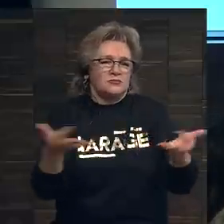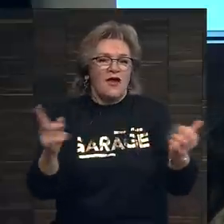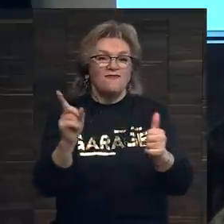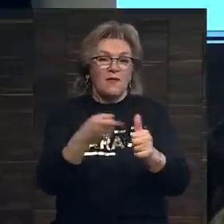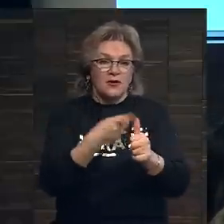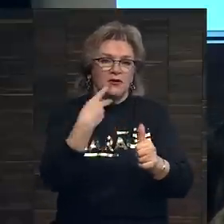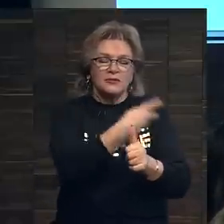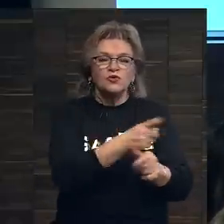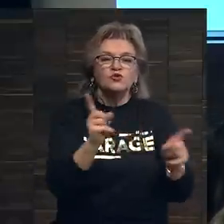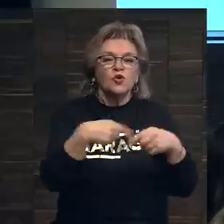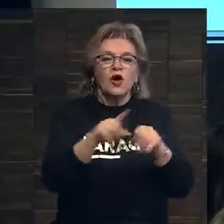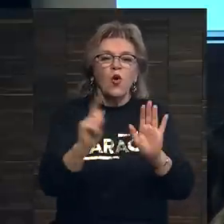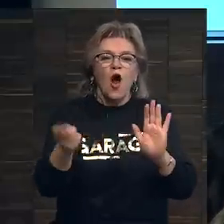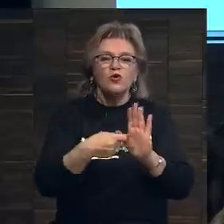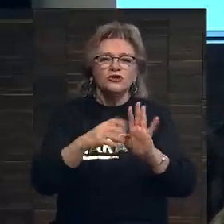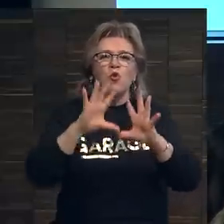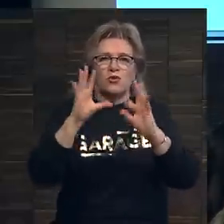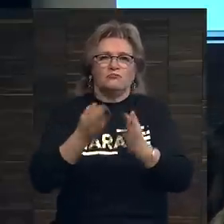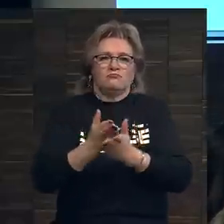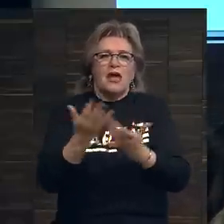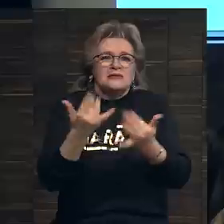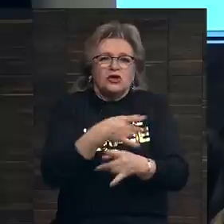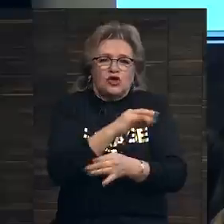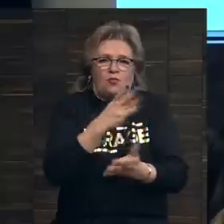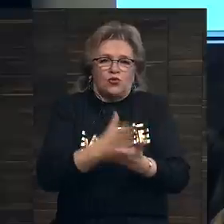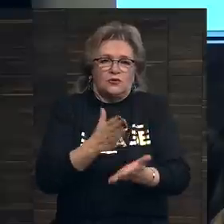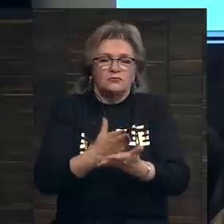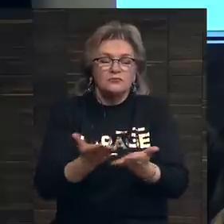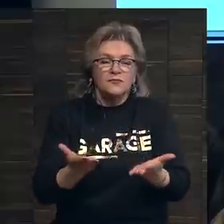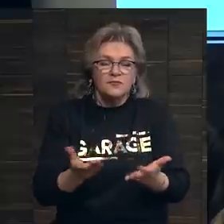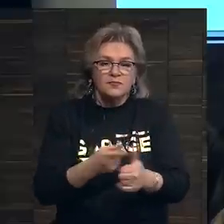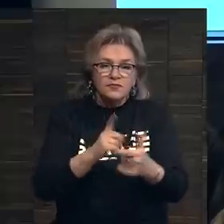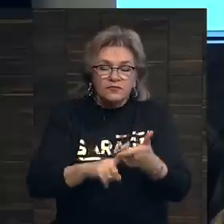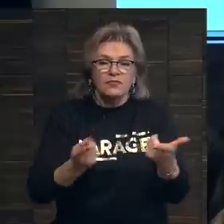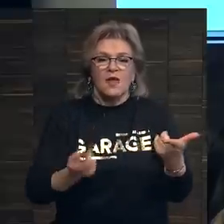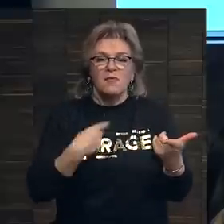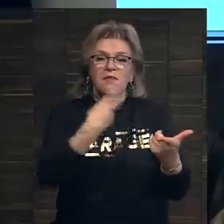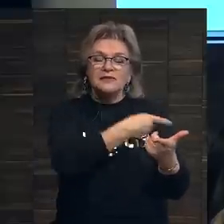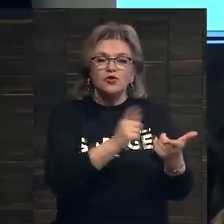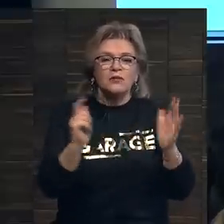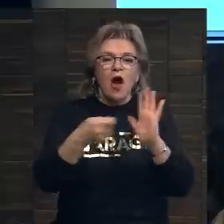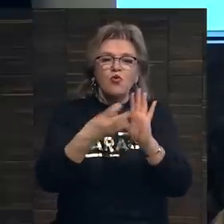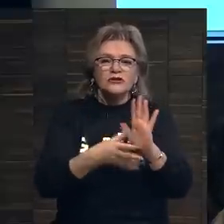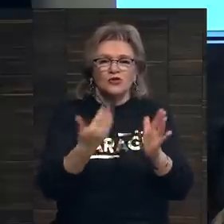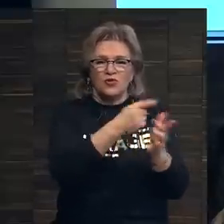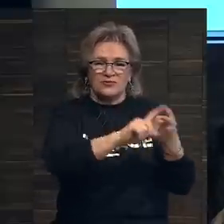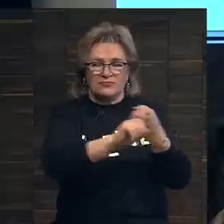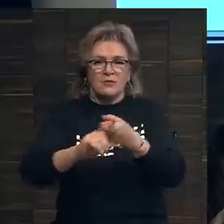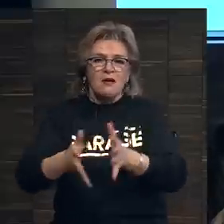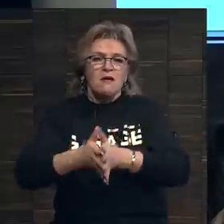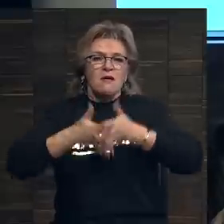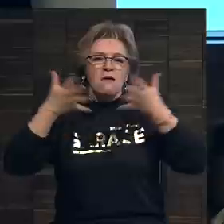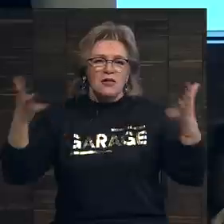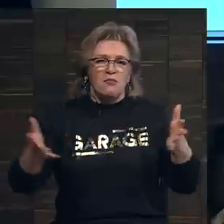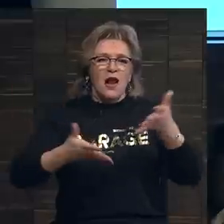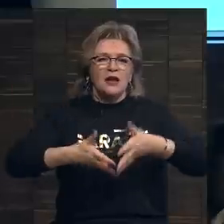Во-первых, мы посмотрим на то, что такое аукцион в принципе, зачем он существует. Мы посмотрим на аукционы в их связи с глобальным